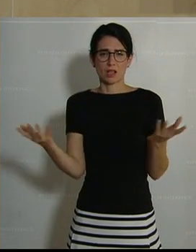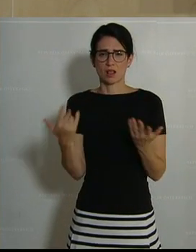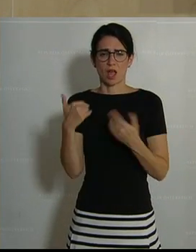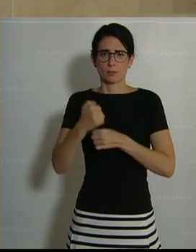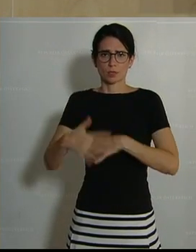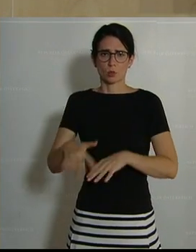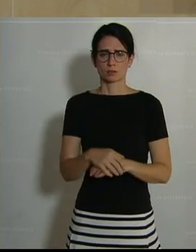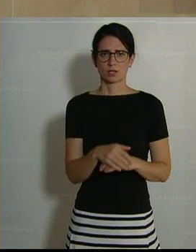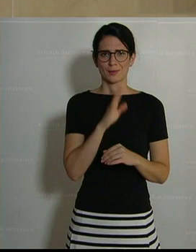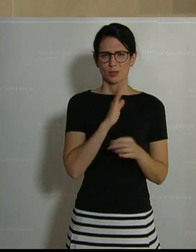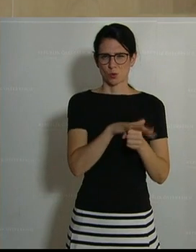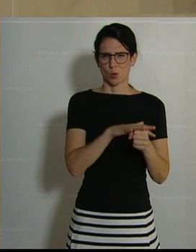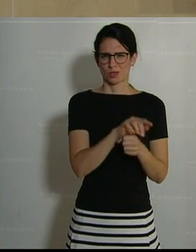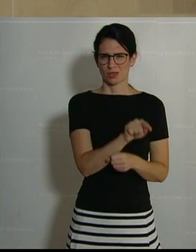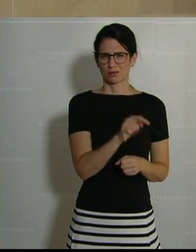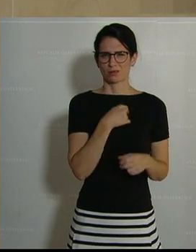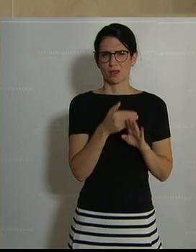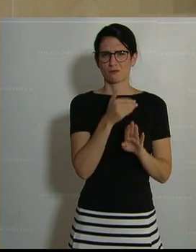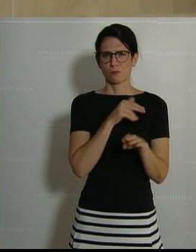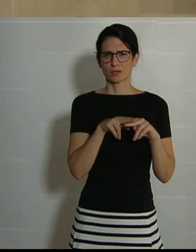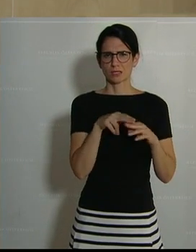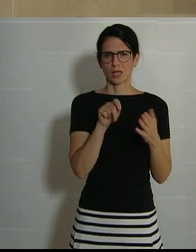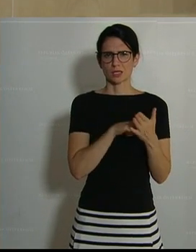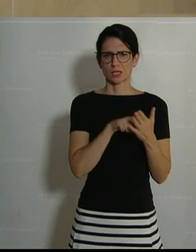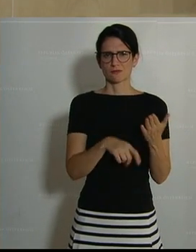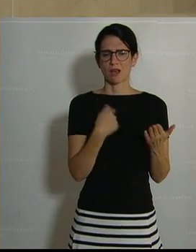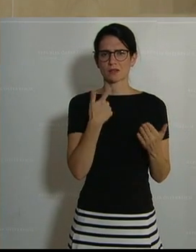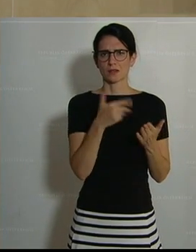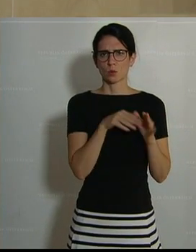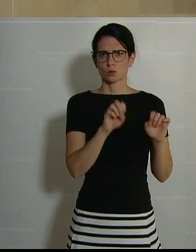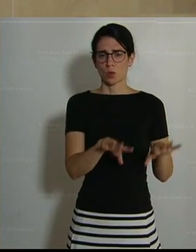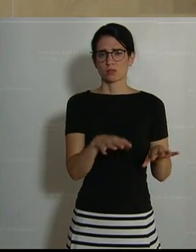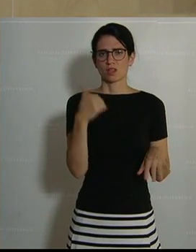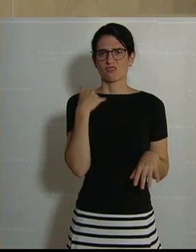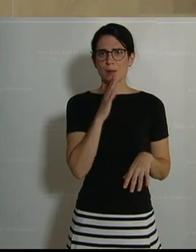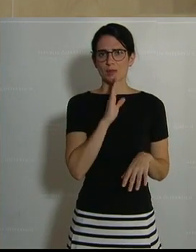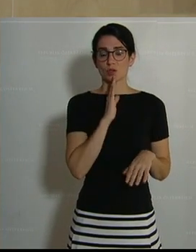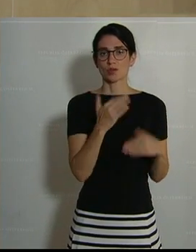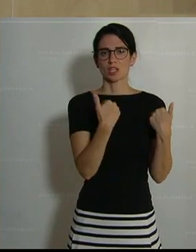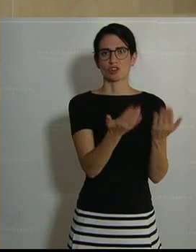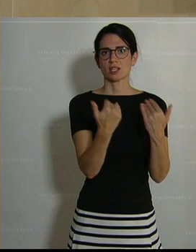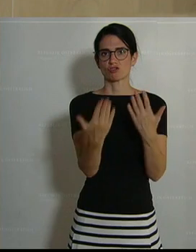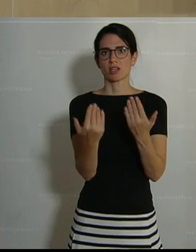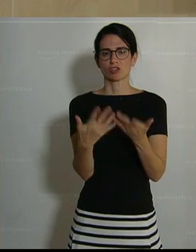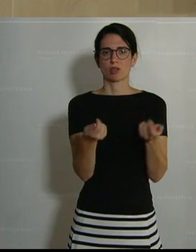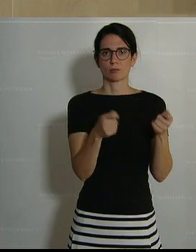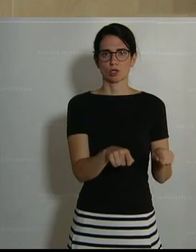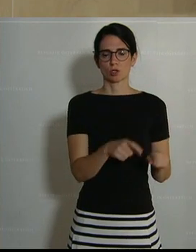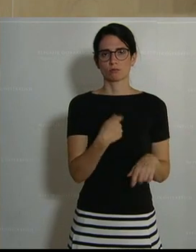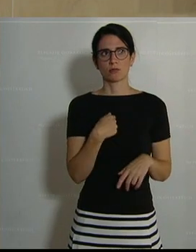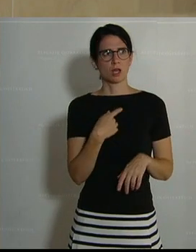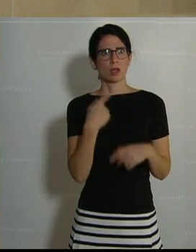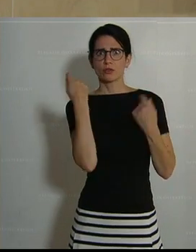Pensionen ist in der Zwischenzeit viel passiert. Vor der Nationalratswahl 2019 wurden nämlich Pensionsgeschenke beschlossen. Das